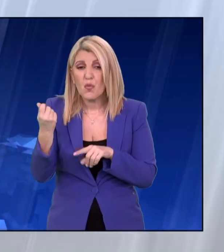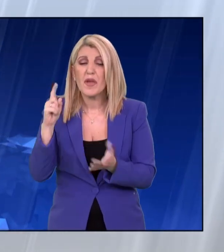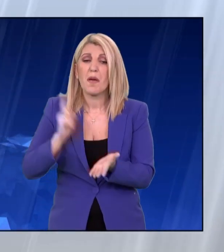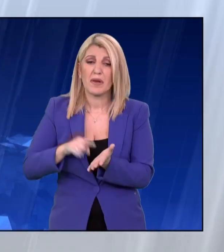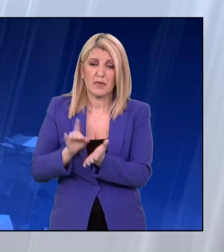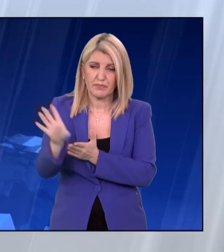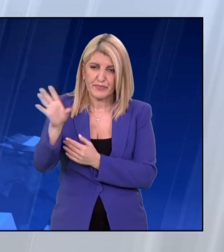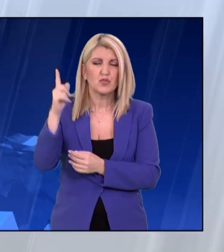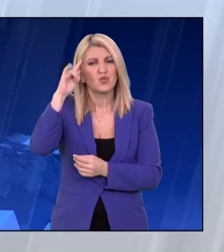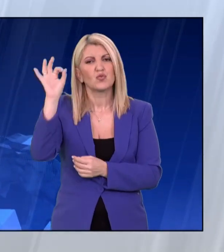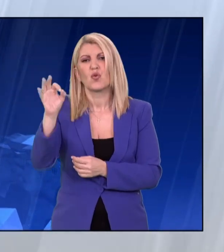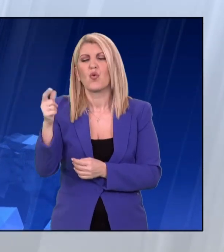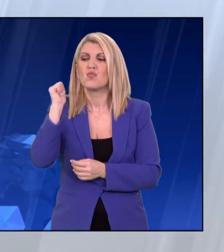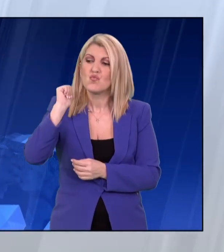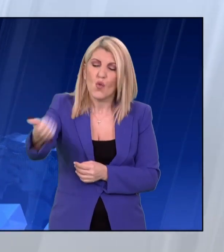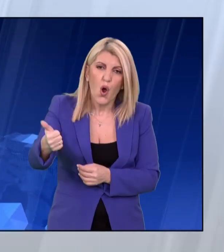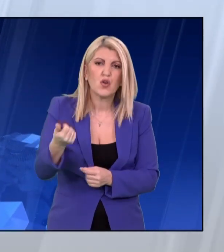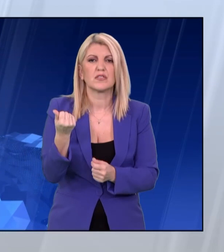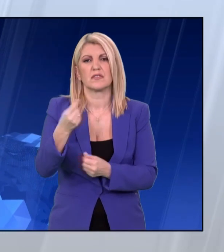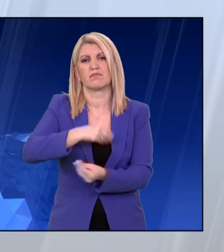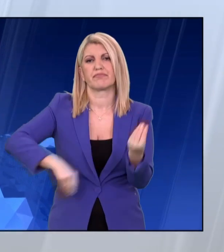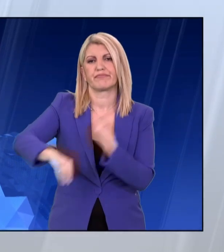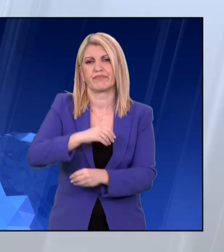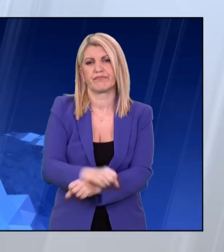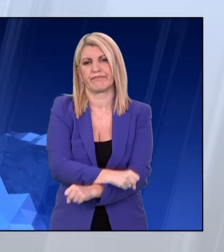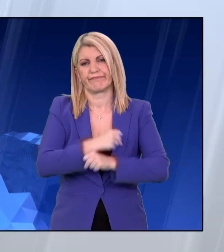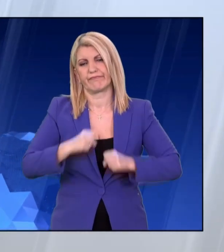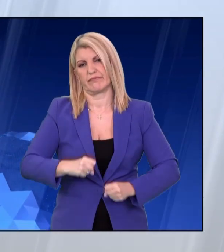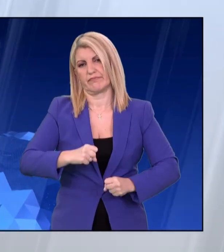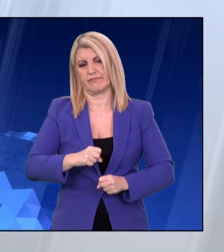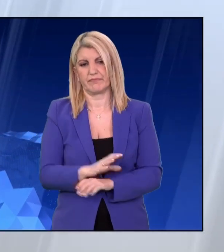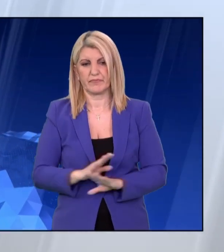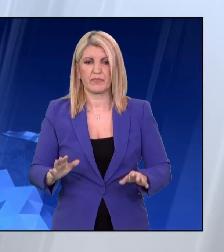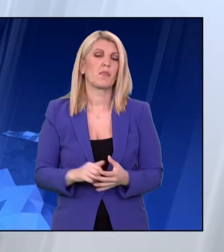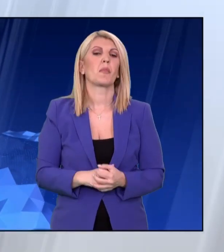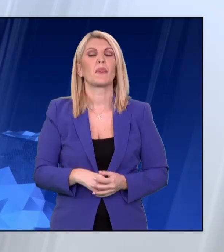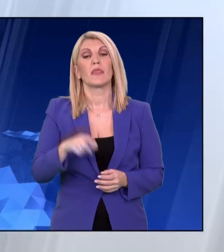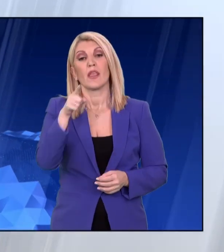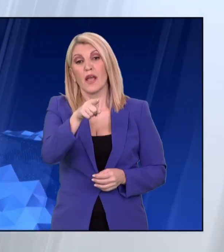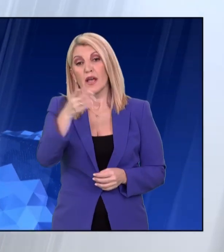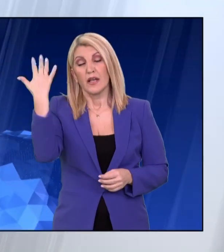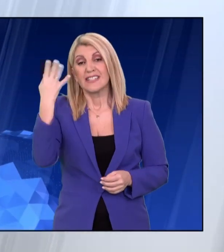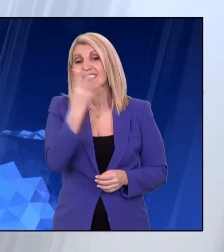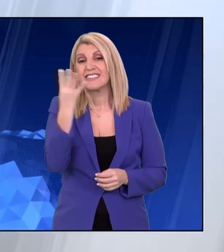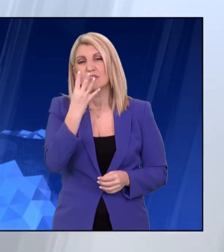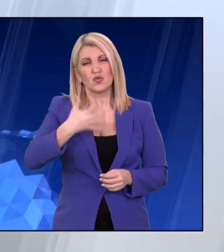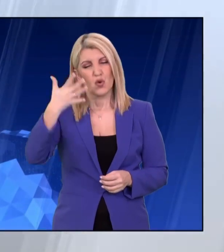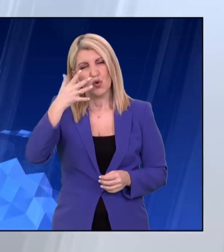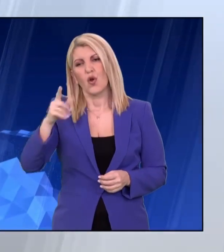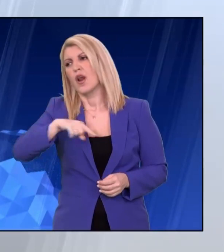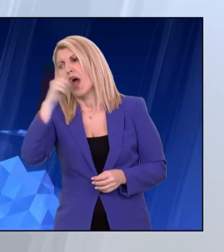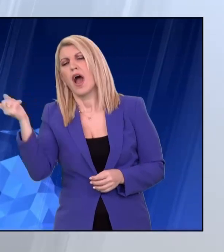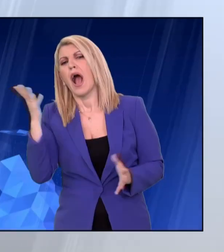Σε ηλικία 48 ετών, ο Σόιμπλε έγινε στόχος απόπειρας δολοφονίας, που τον άφησε παράλυτο και τον καθήλωσε σε αναπηρικό